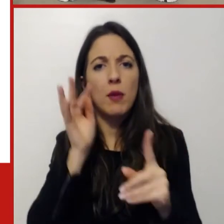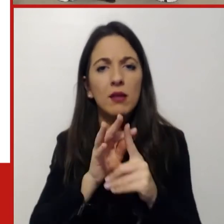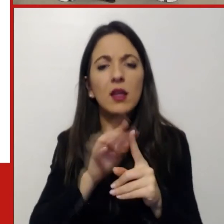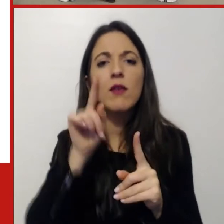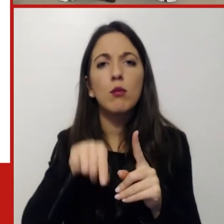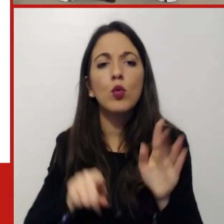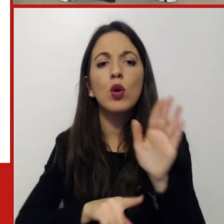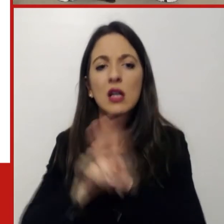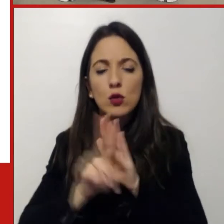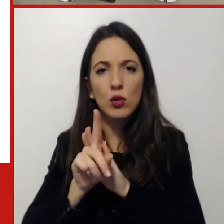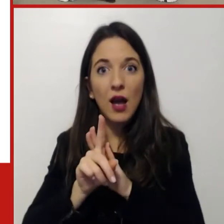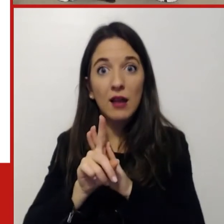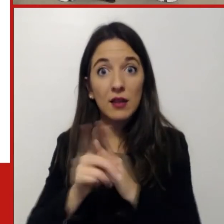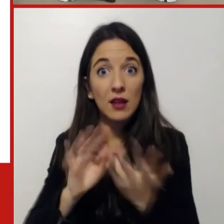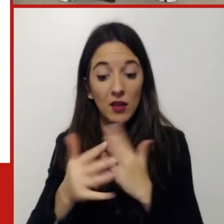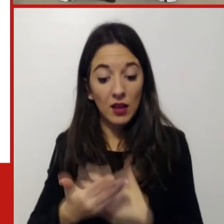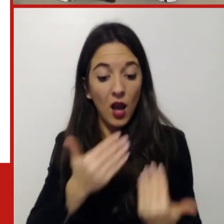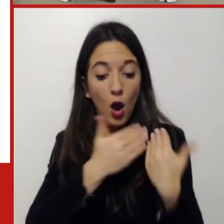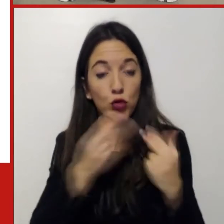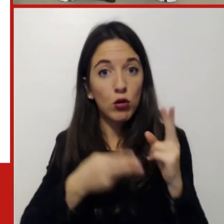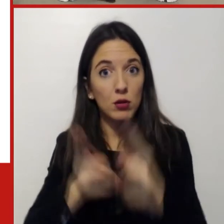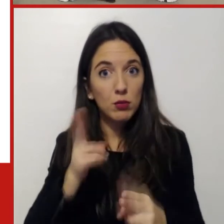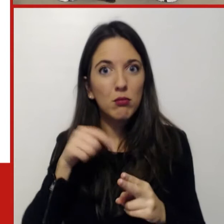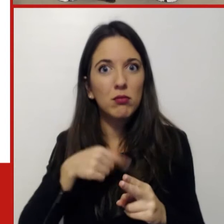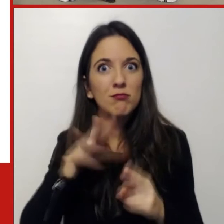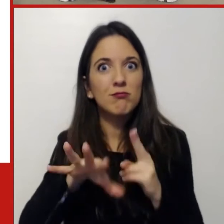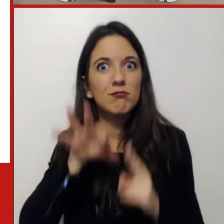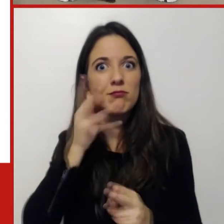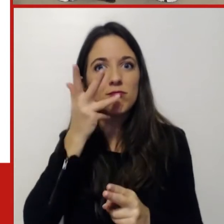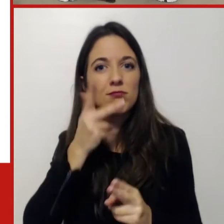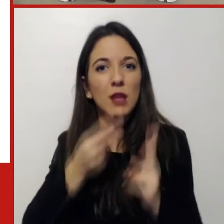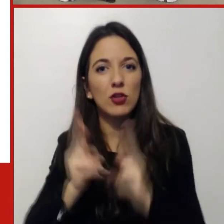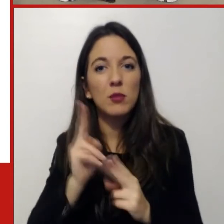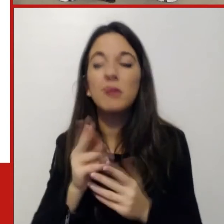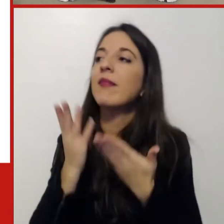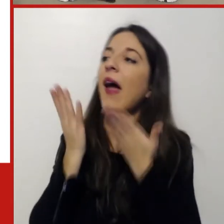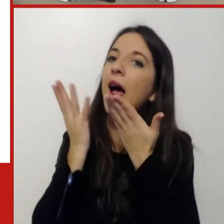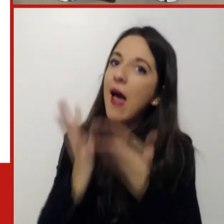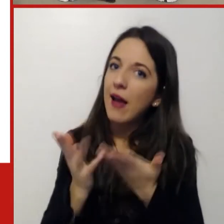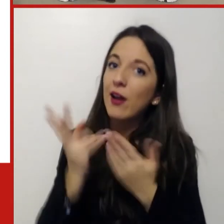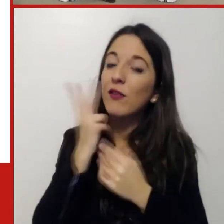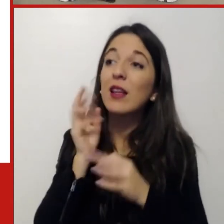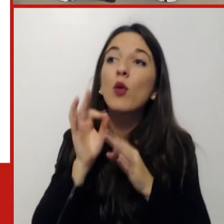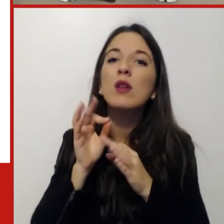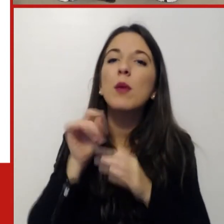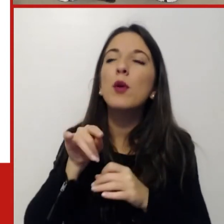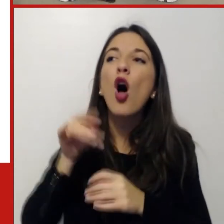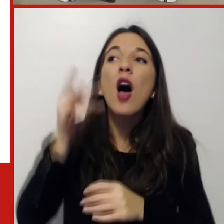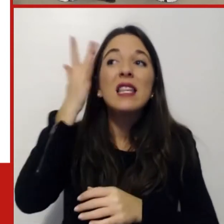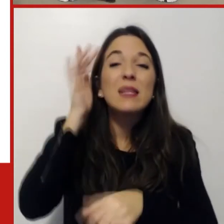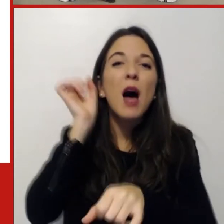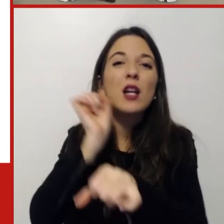Vedi, Corrado, questo vuol dire che hanno colto appieno lo spirito dello smart working. Questa è quasi la